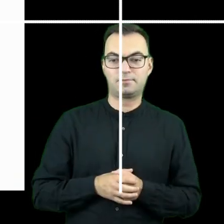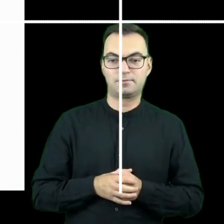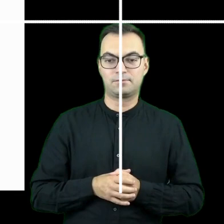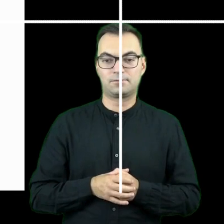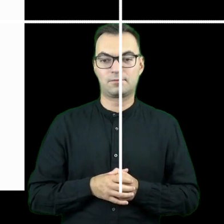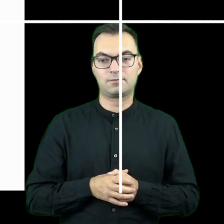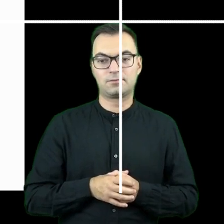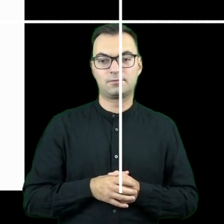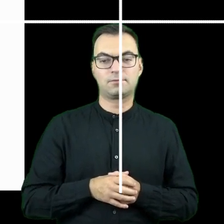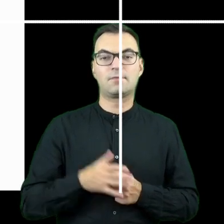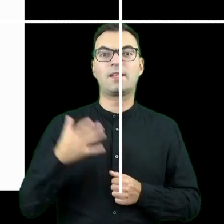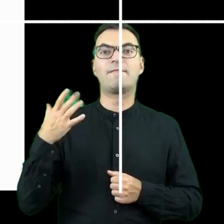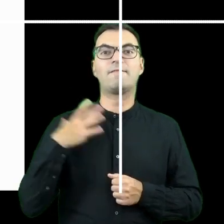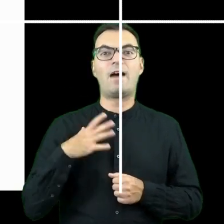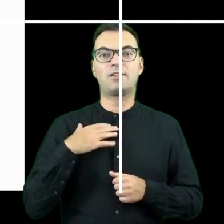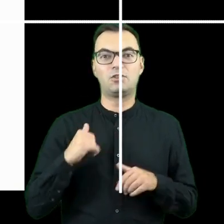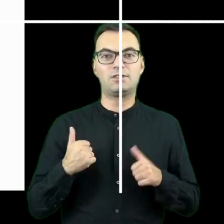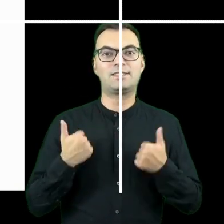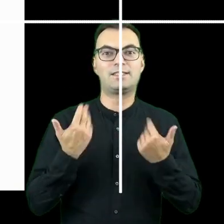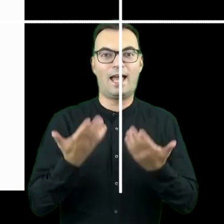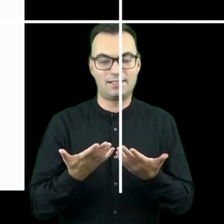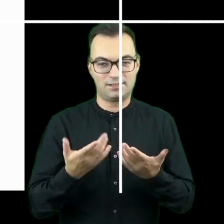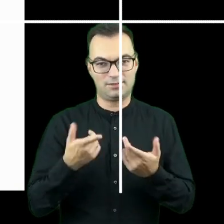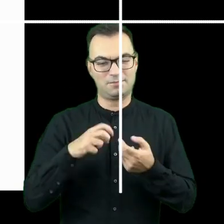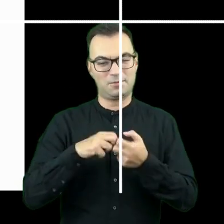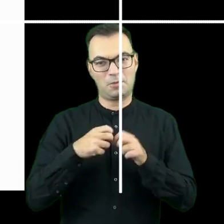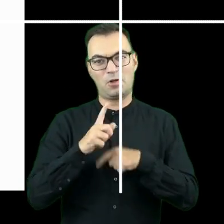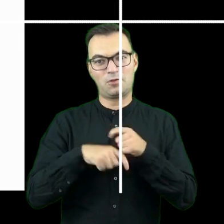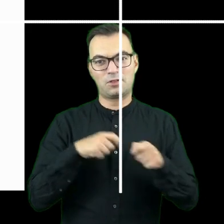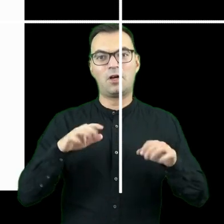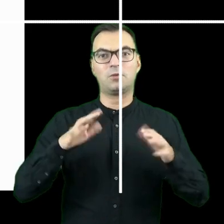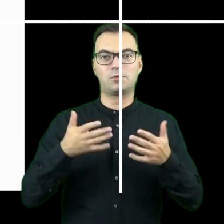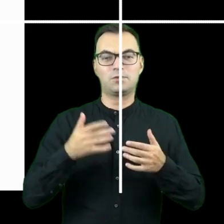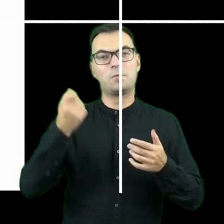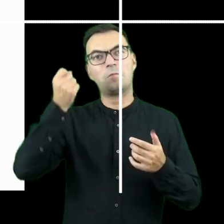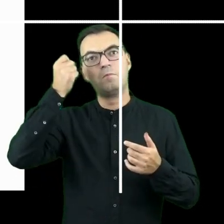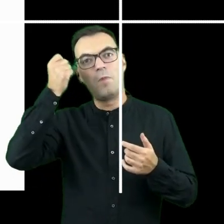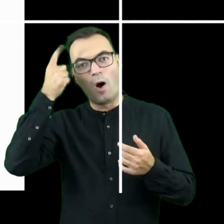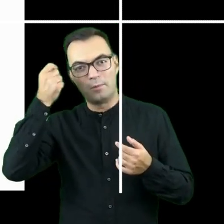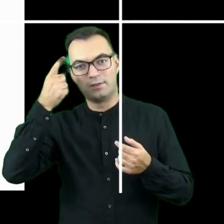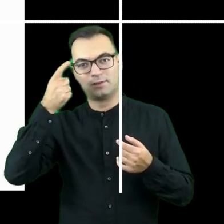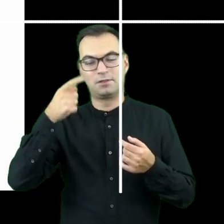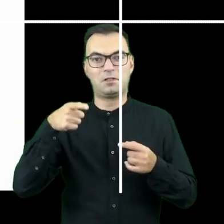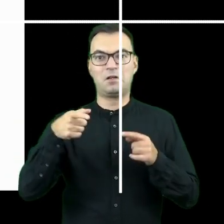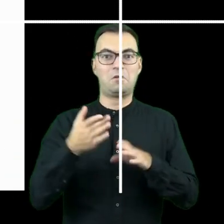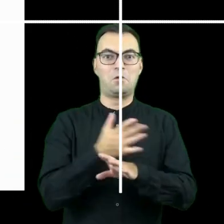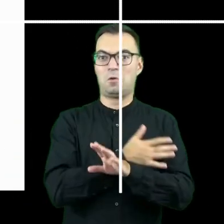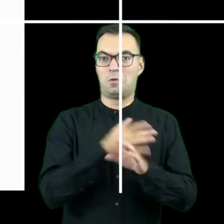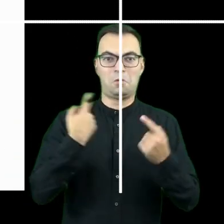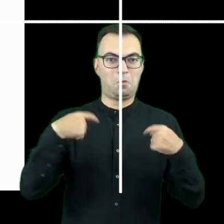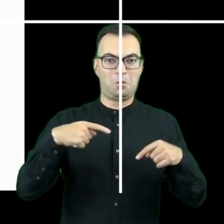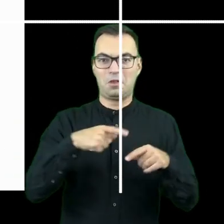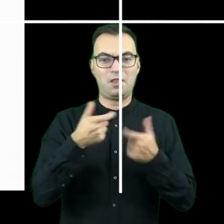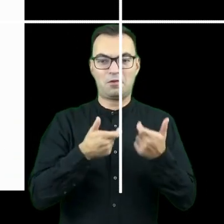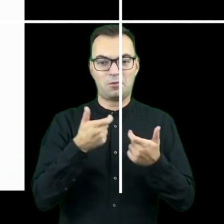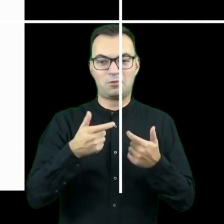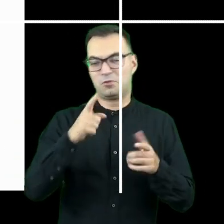wniesienie niespotykanej dotąd wartości w kontekście tego problemu, czyli jakiegoś rozwiązania, które do tej pory nie